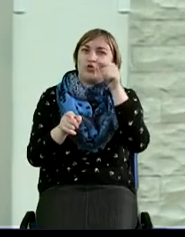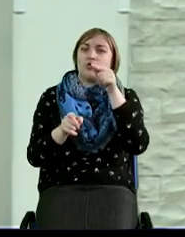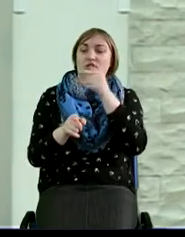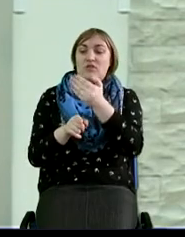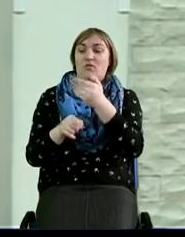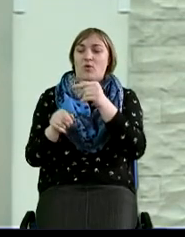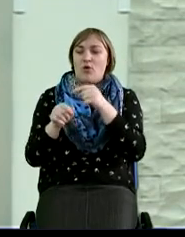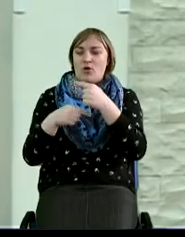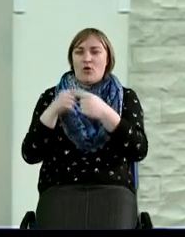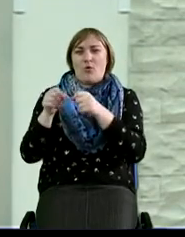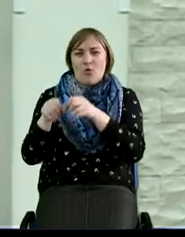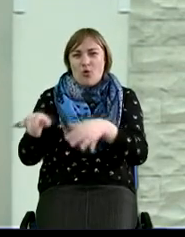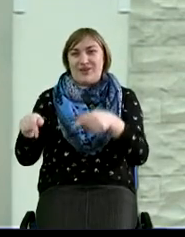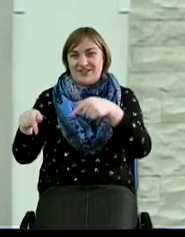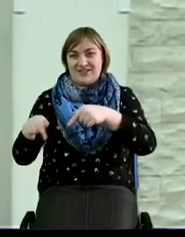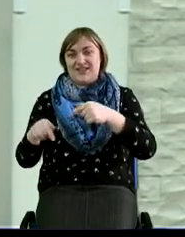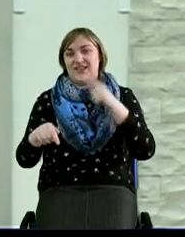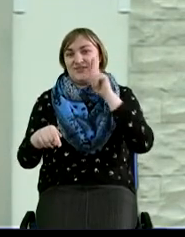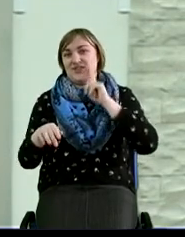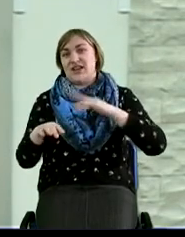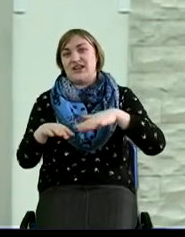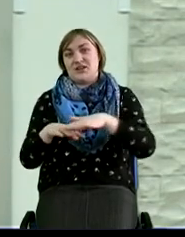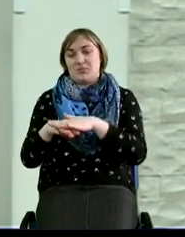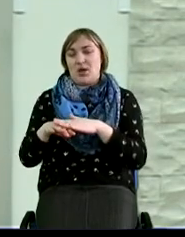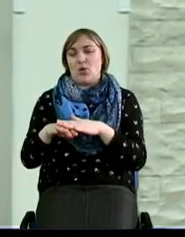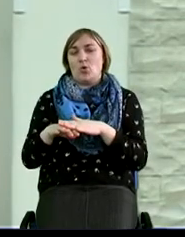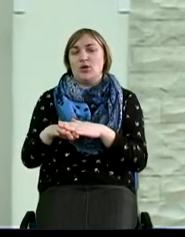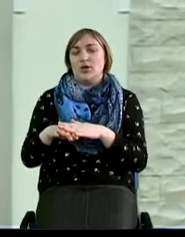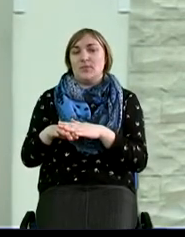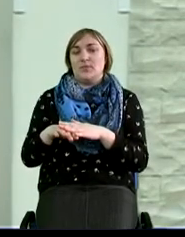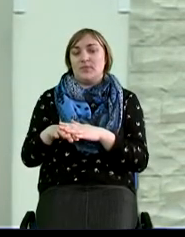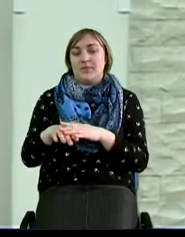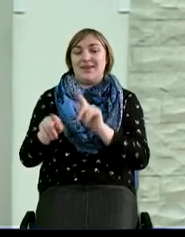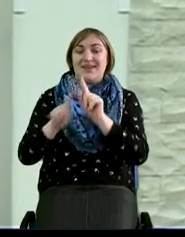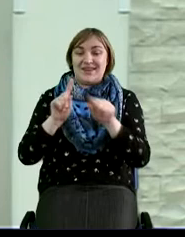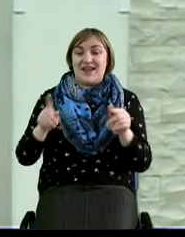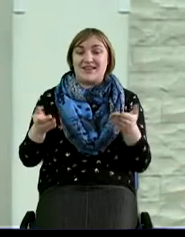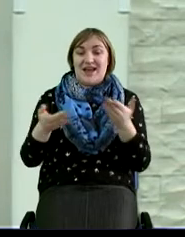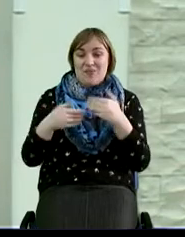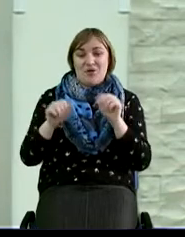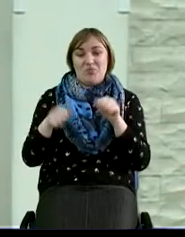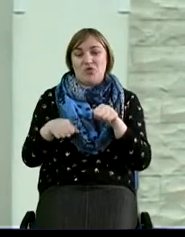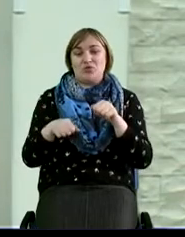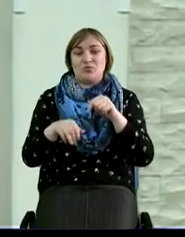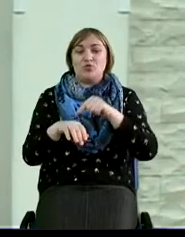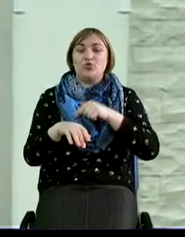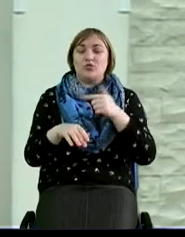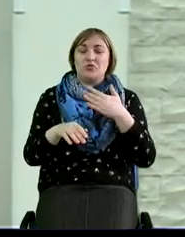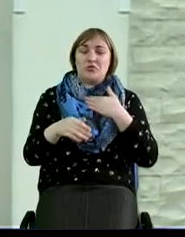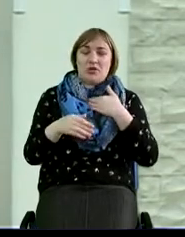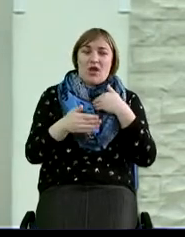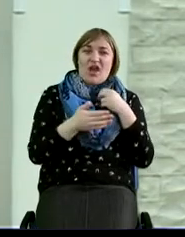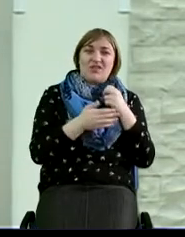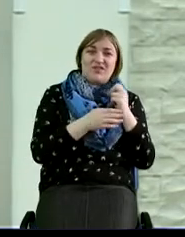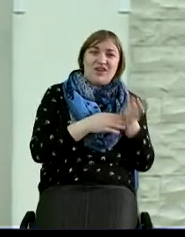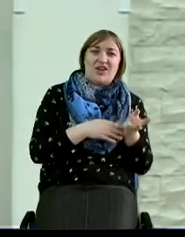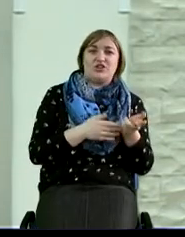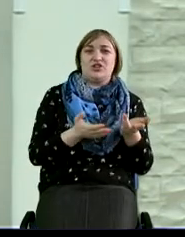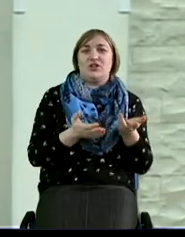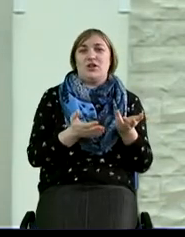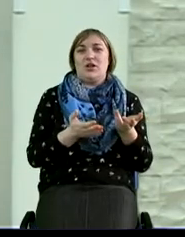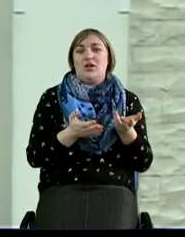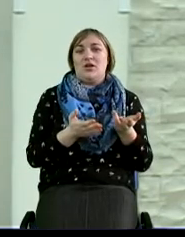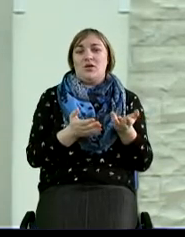в народе израильском. И вы знаете, иногда, может быть, мы можем чувствовать, что мы отвержены, что в какой-то момент,